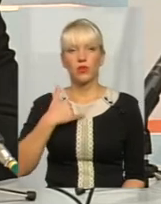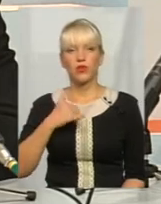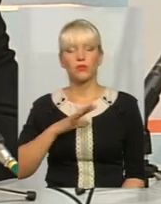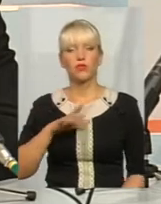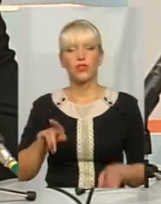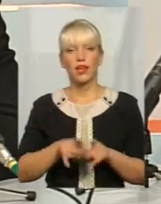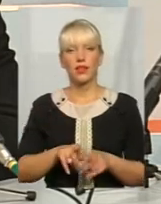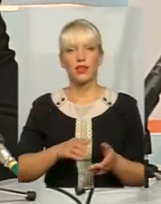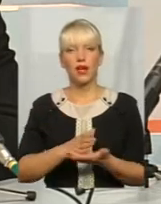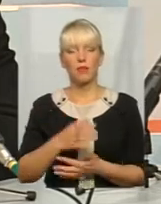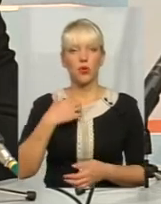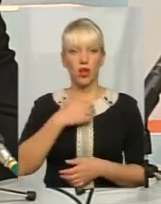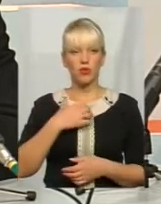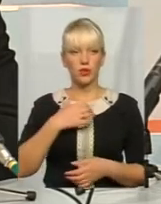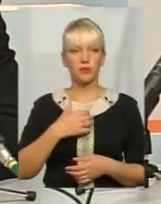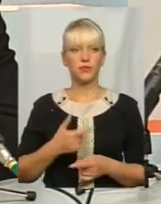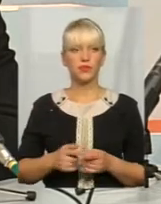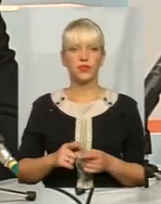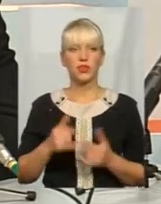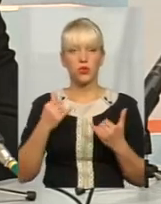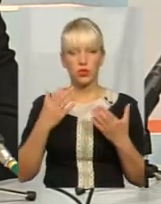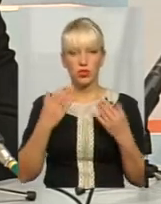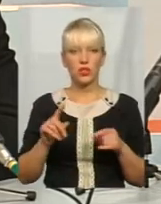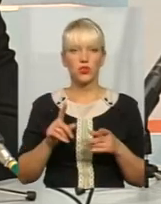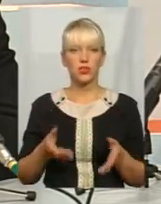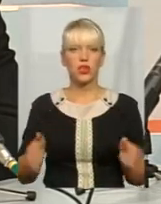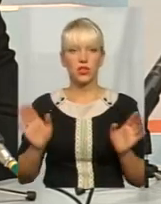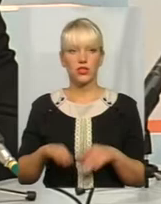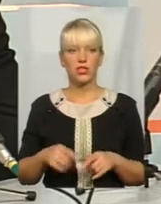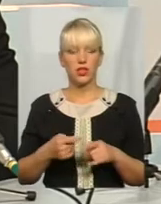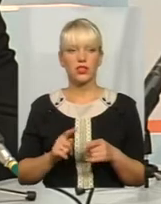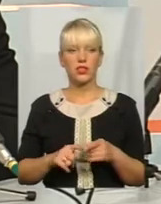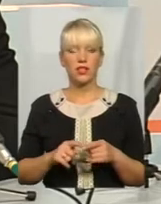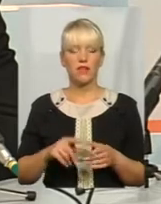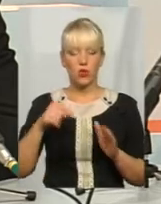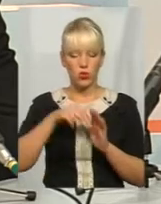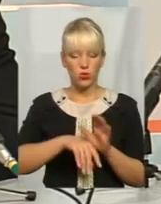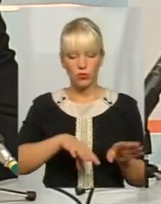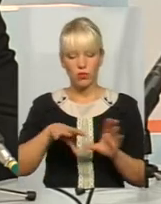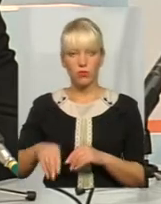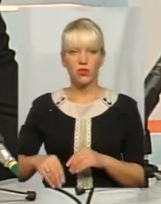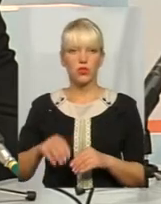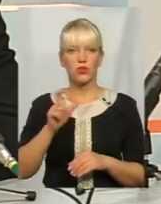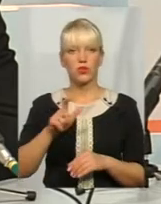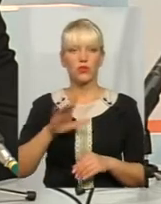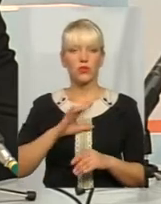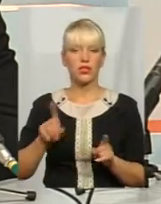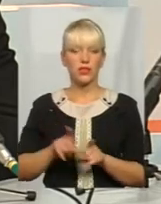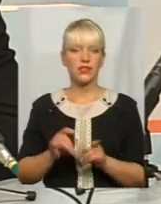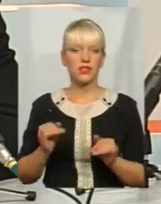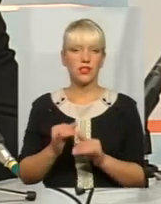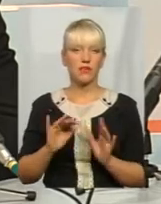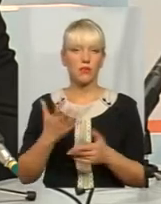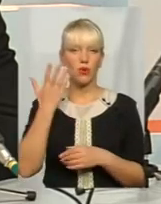актуальним, це, ну, і по сьогоднішній день, що залишається, це внутрішні переміщені особи, то були такі цікаві випадки, коли люди